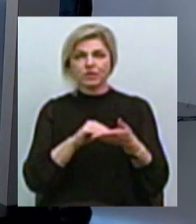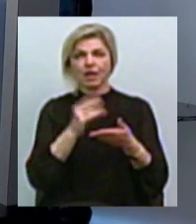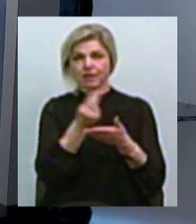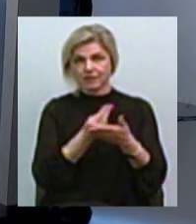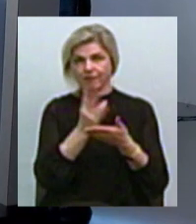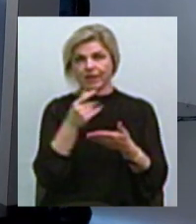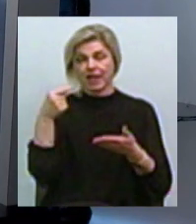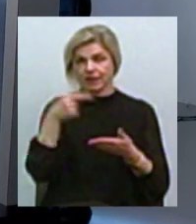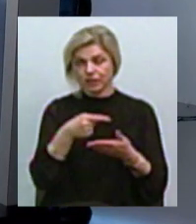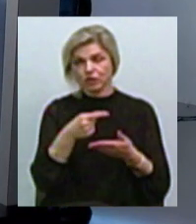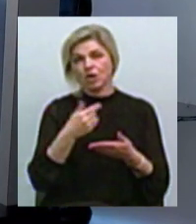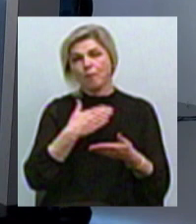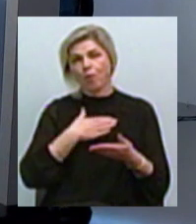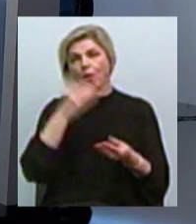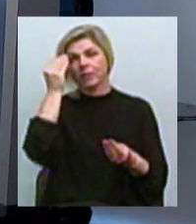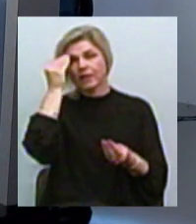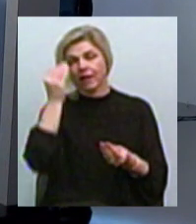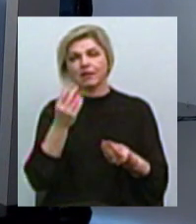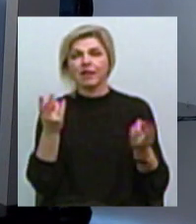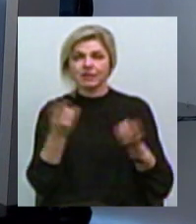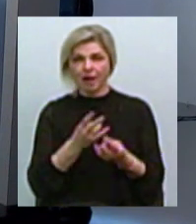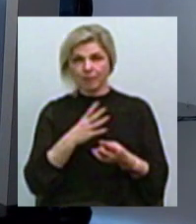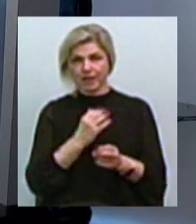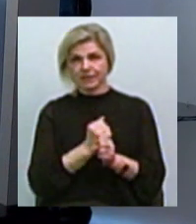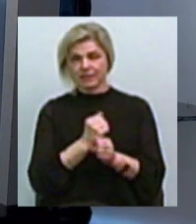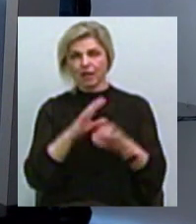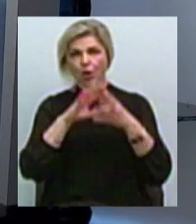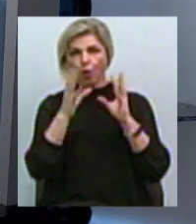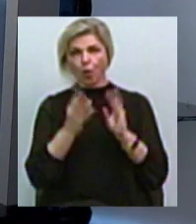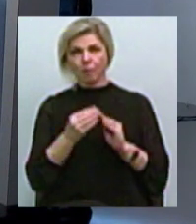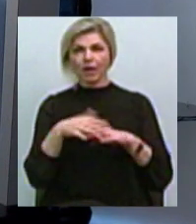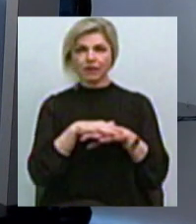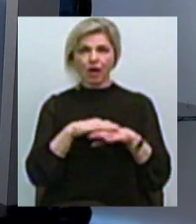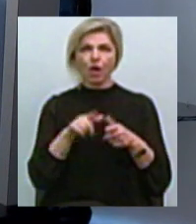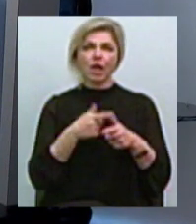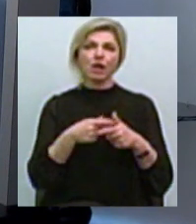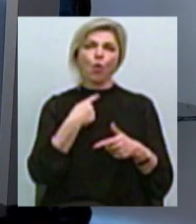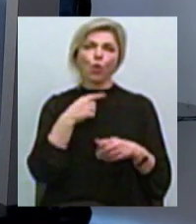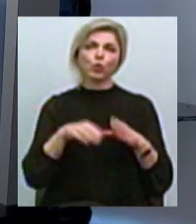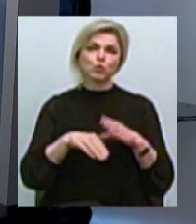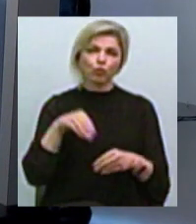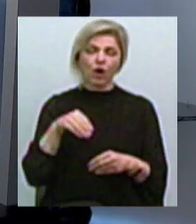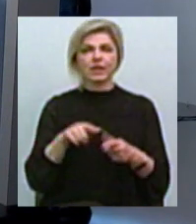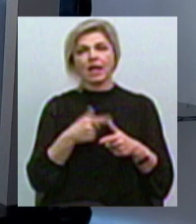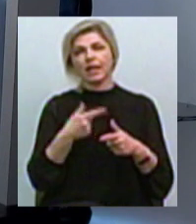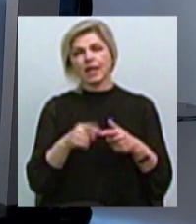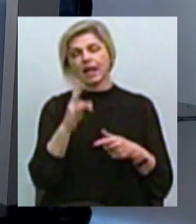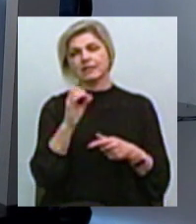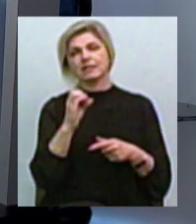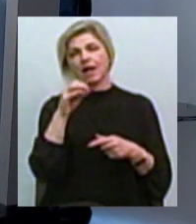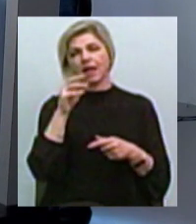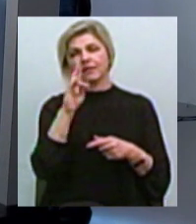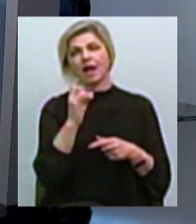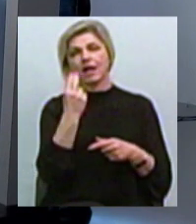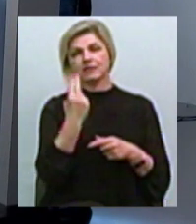І з моєї точки зору варто було б, наприклад, зробити загальнонародне або голосування, або, наприклад, на сайті Нацбанку якусь